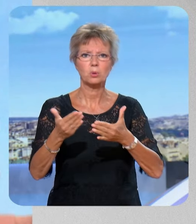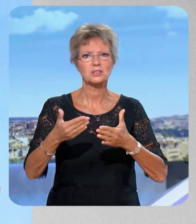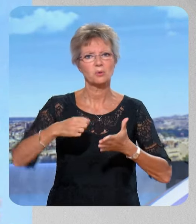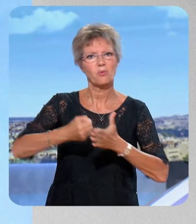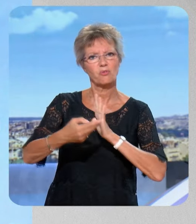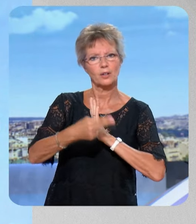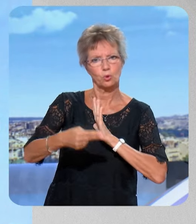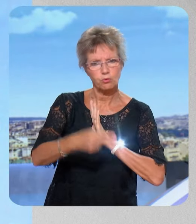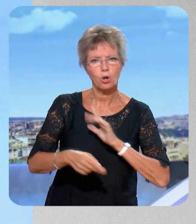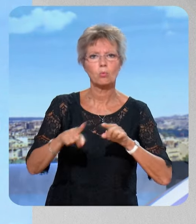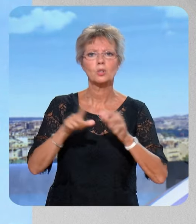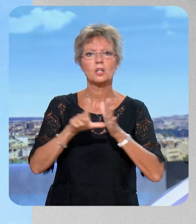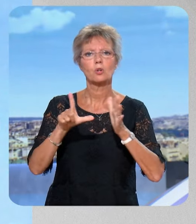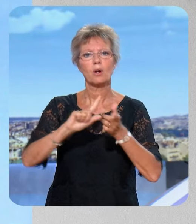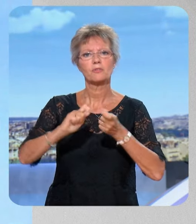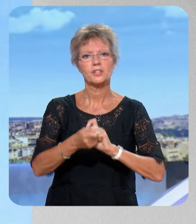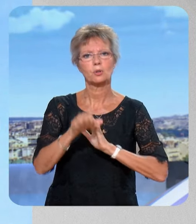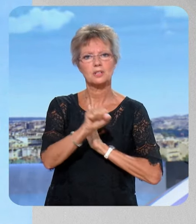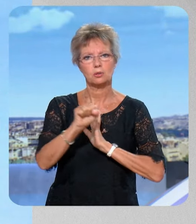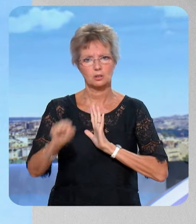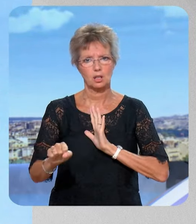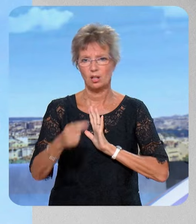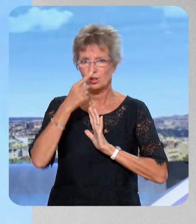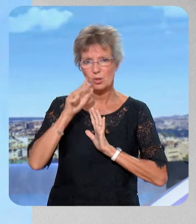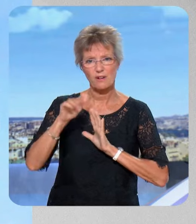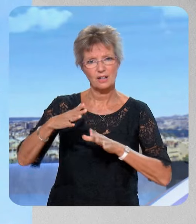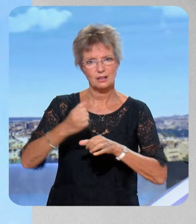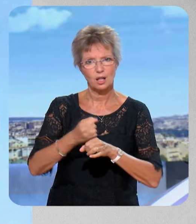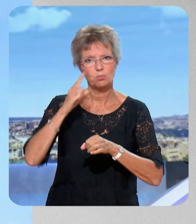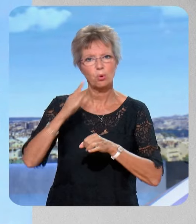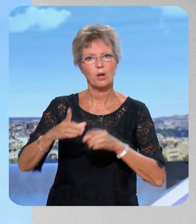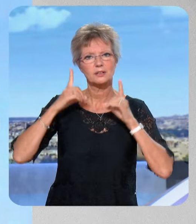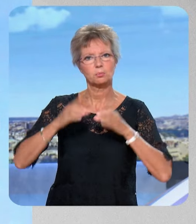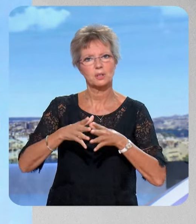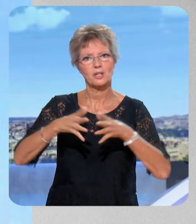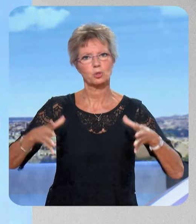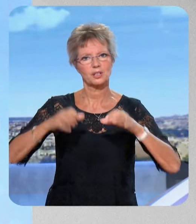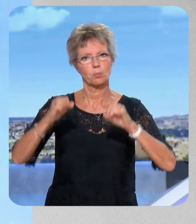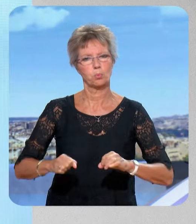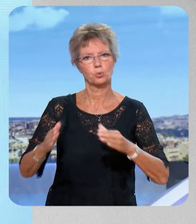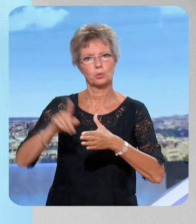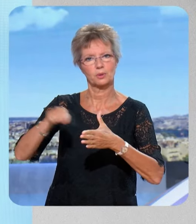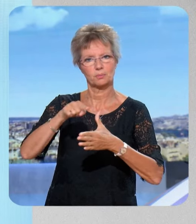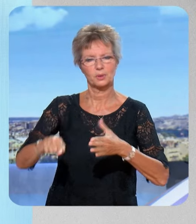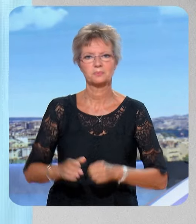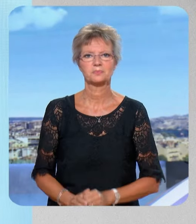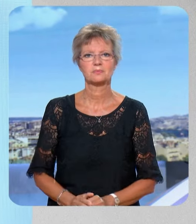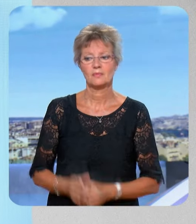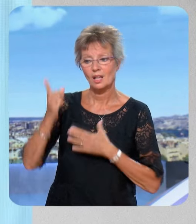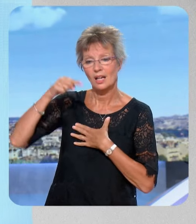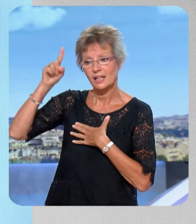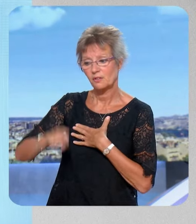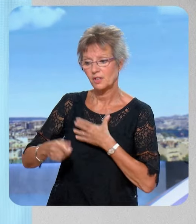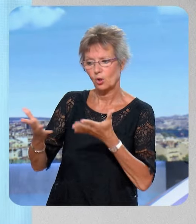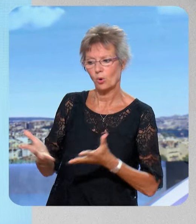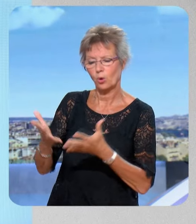travers le projet de loi de finances de la sécurité sociale. On va y arriver parce que je pense qu une majorité à'Assemblée nationale pour l'abroger. – 10 secondes sur l'ambiance à LFI, ambiance règlement de compte